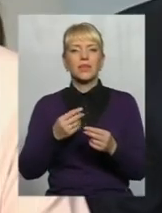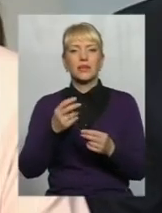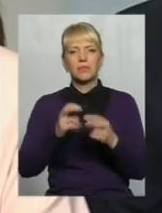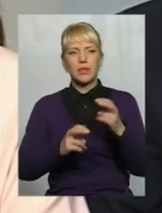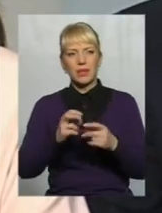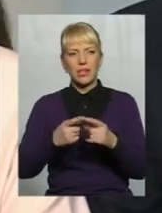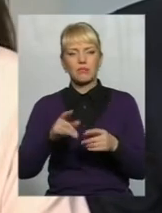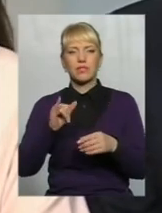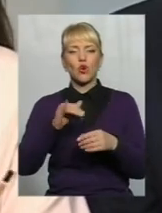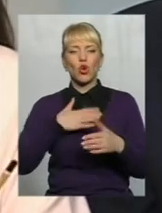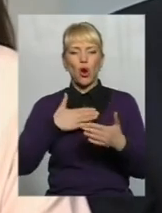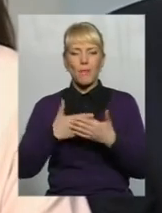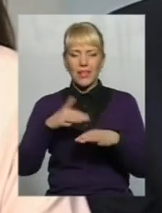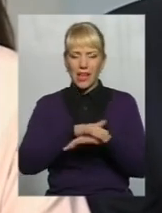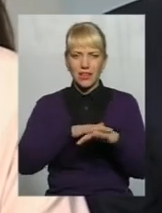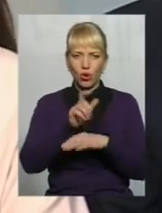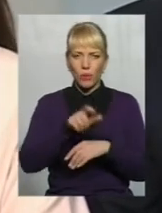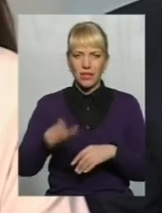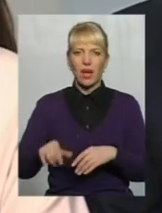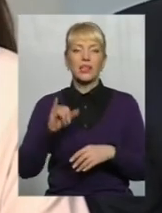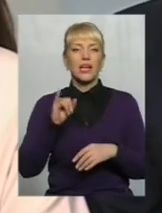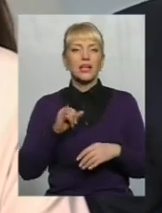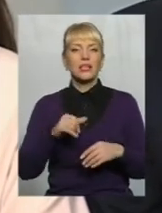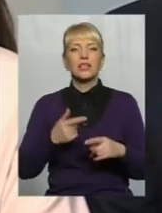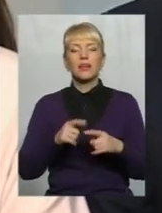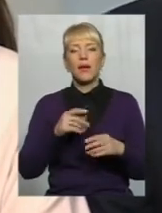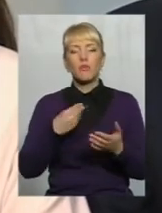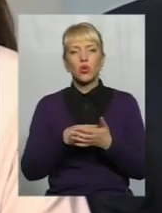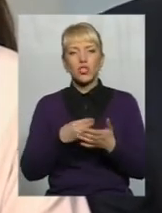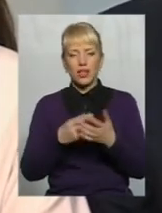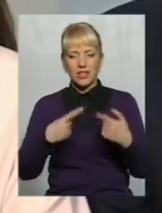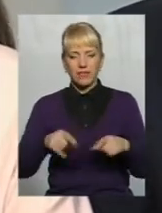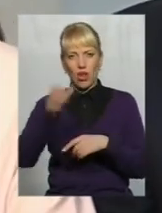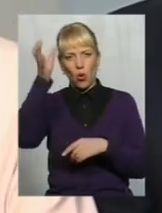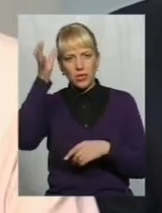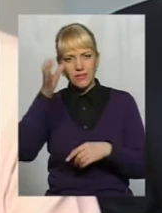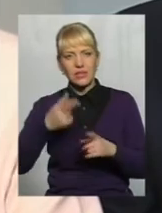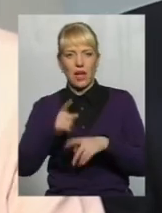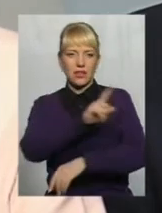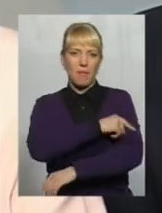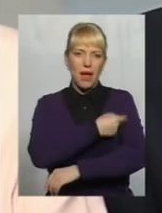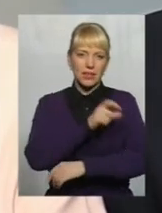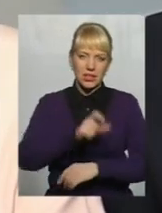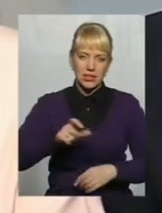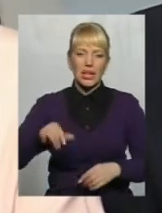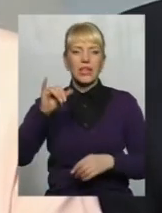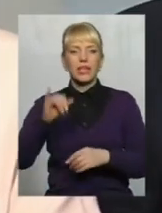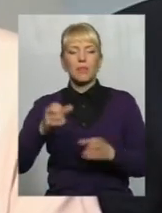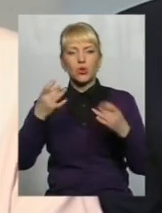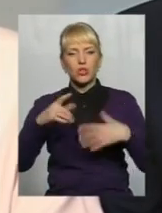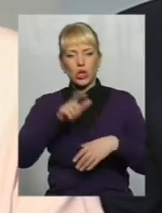громадянські суспільства і активні громадяни Бюджетна сфера, освітяни, медики, прості люди, які